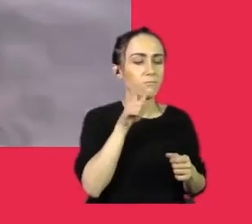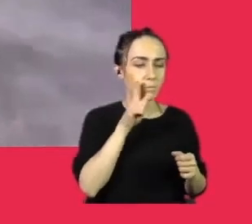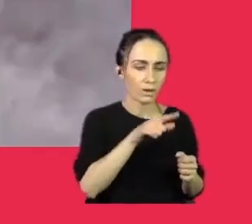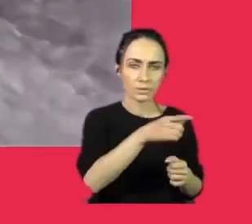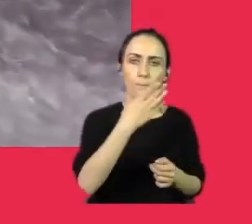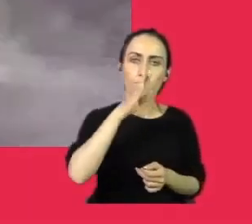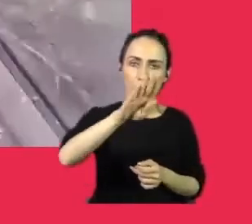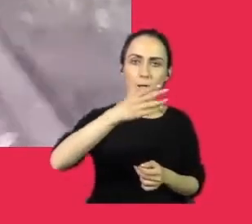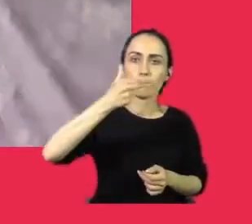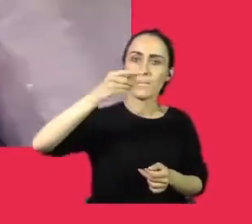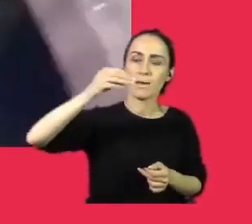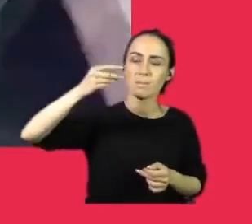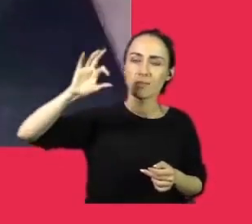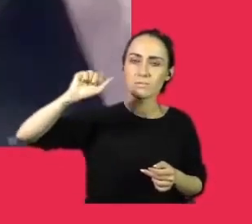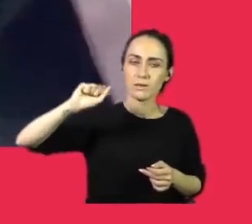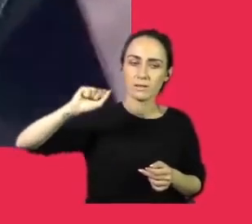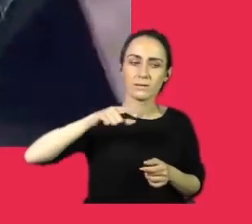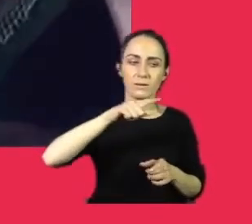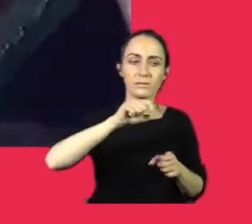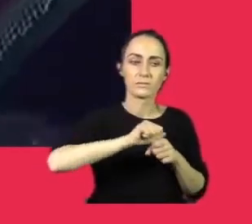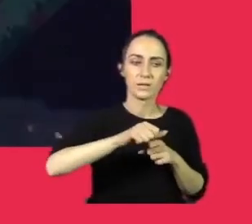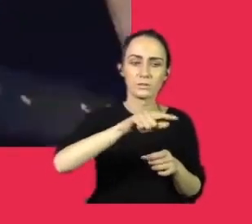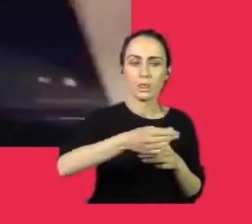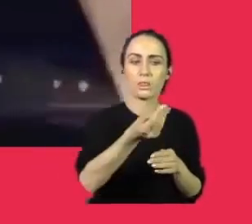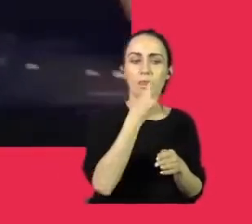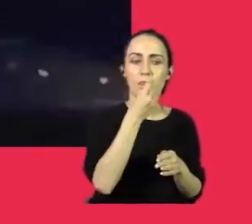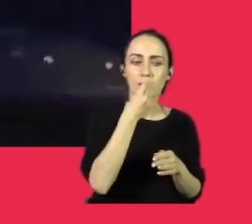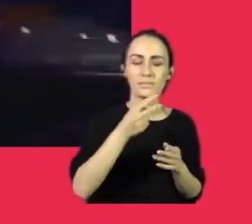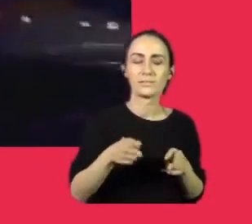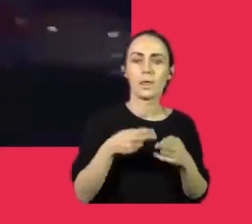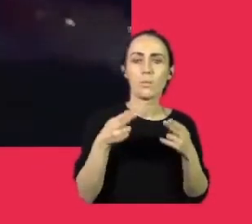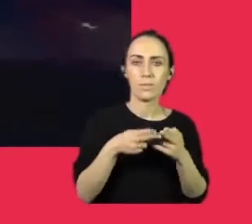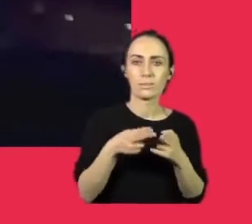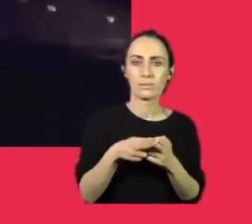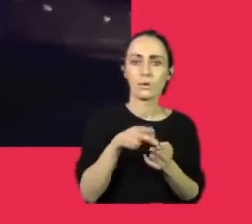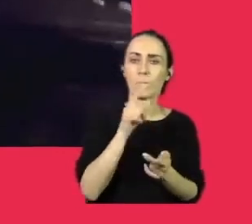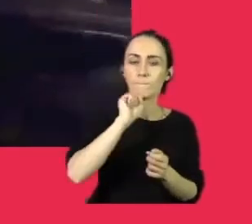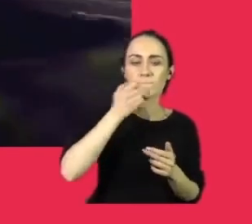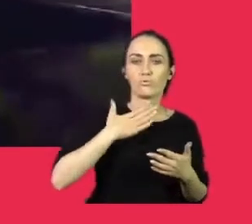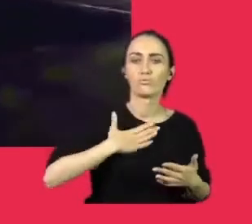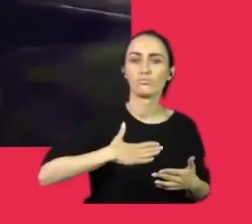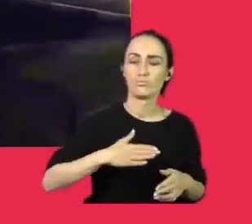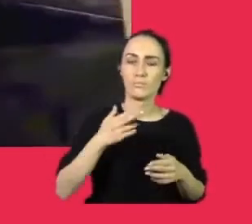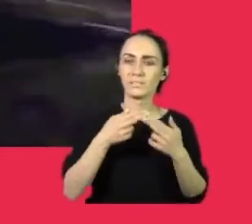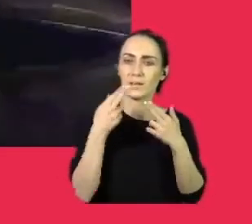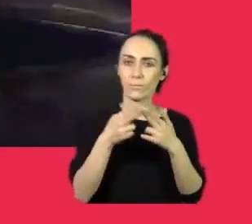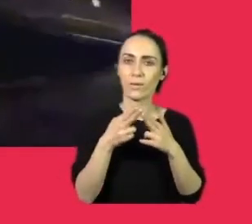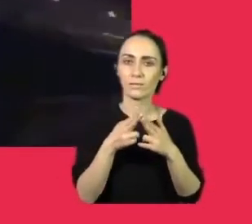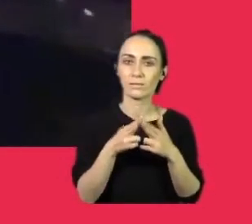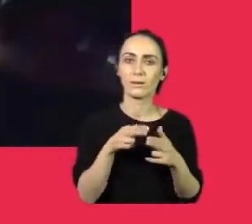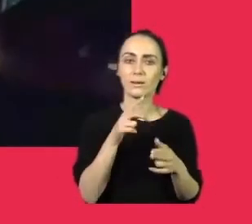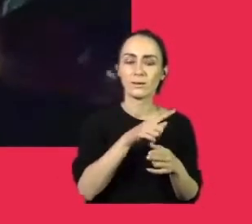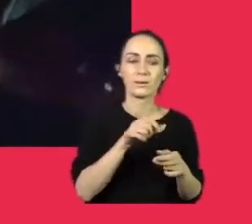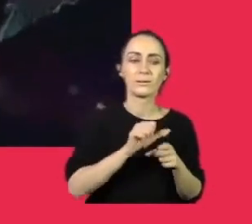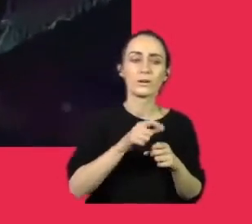pokażemy manata, który właśnie odżywia się sałatą. To, co najbardziej lubi. I zadaje kłam